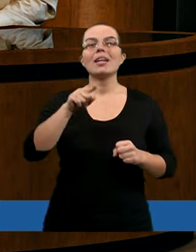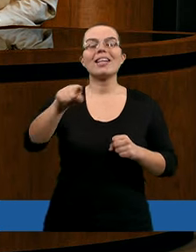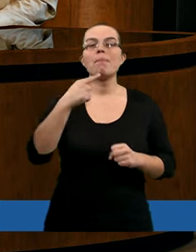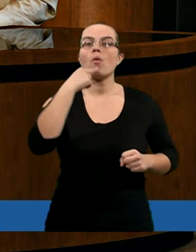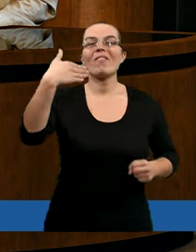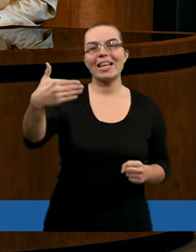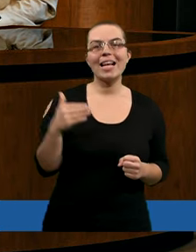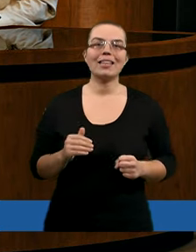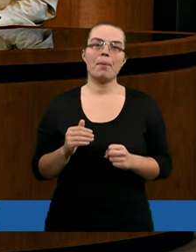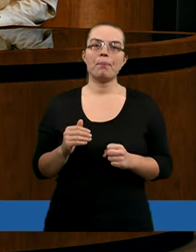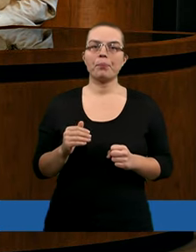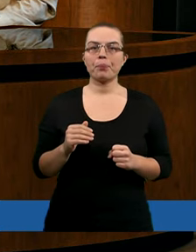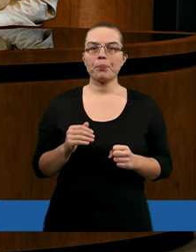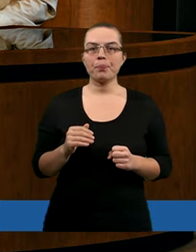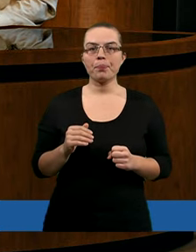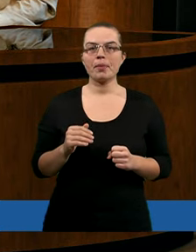powiedzeniem.